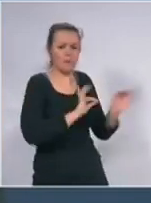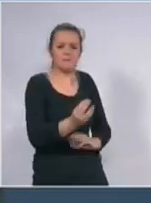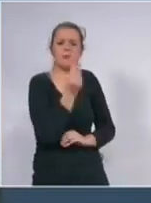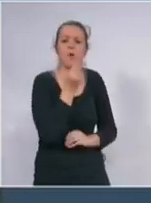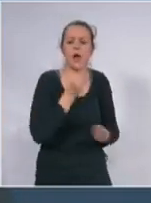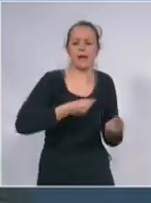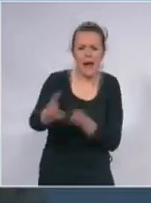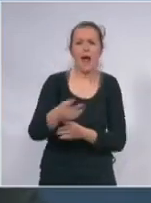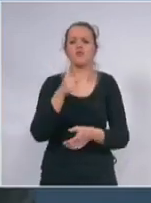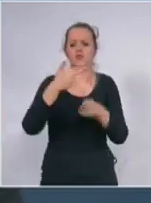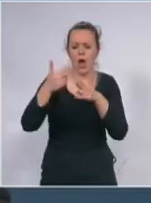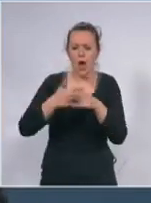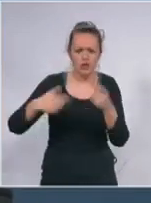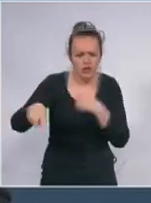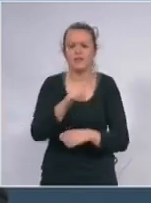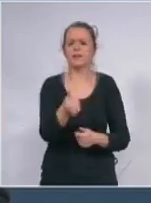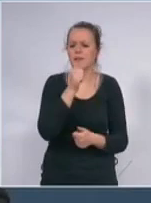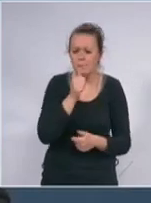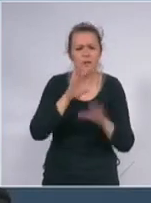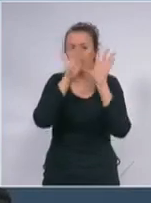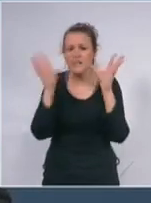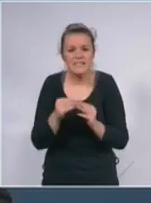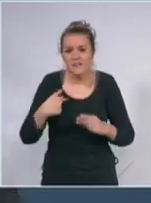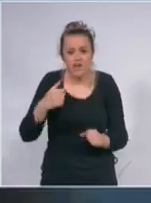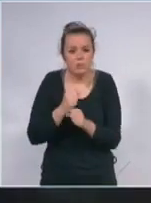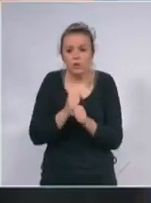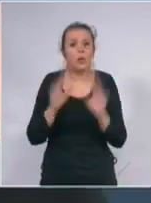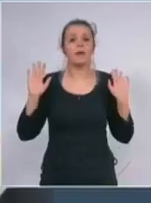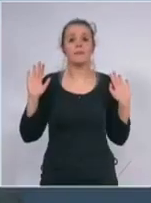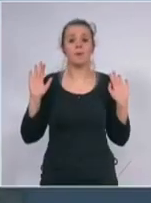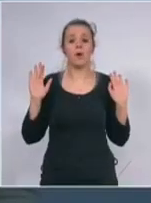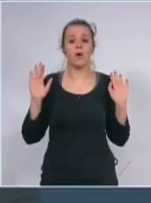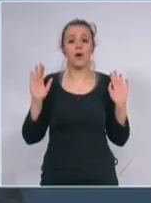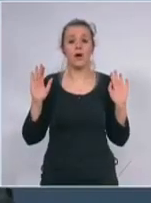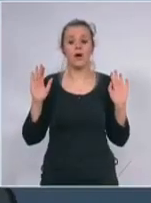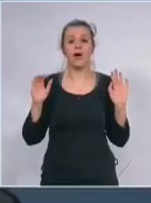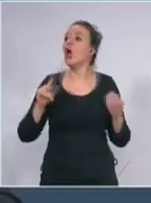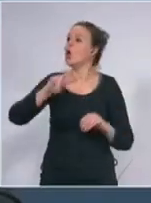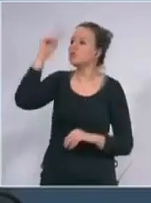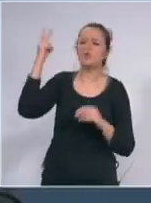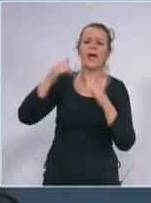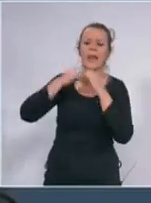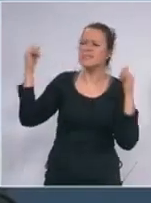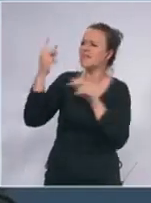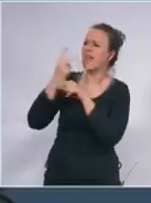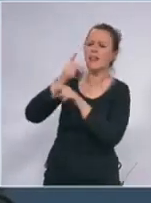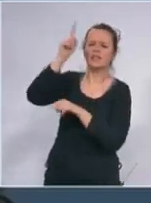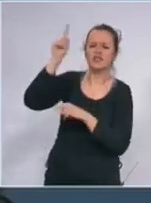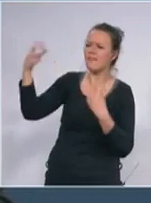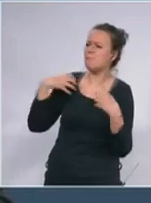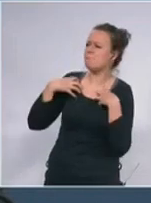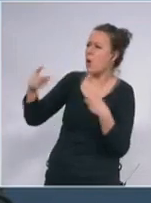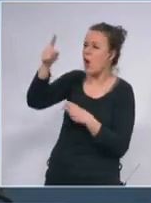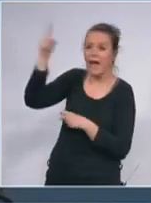pijete da očistite sve što treba sve ćemo da uradimo sve što nisu uradili u najrazvijenijim zemljama i deset puta bogatijim od